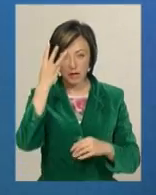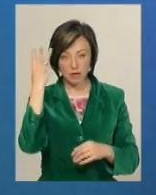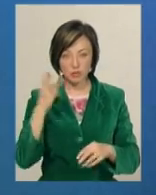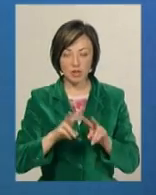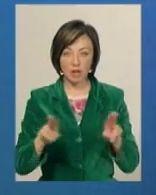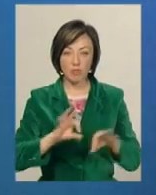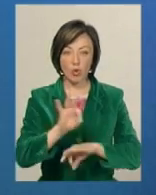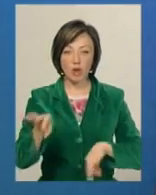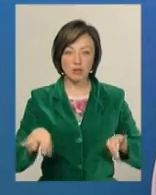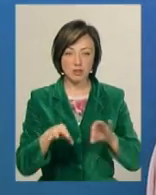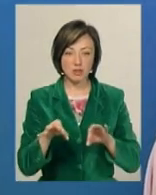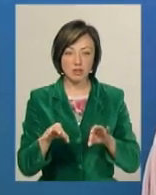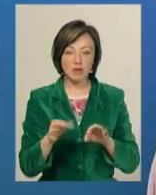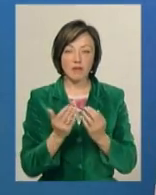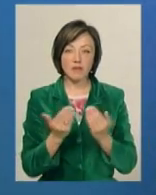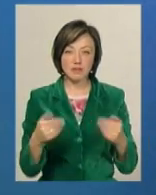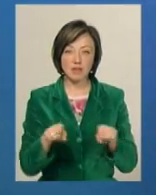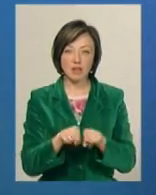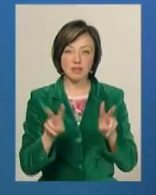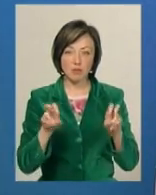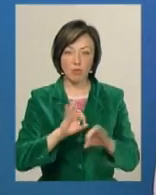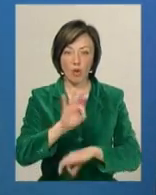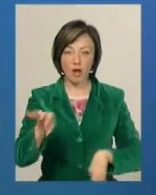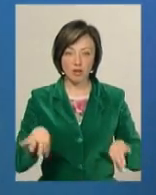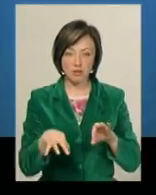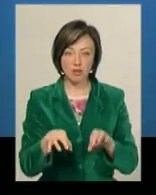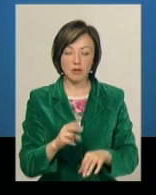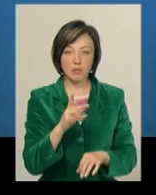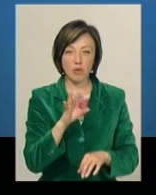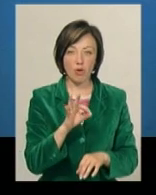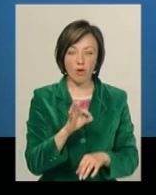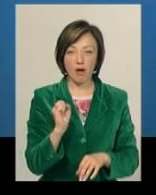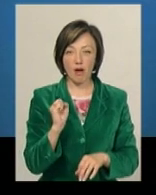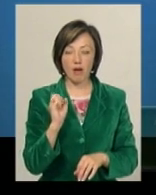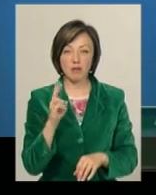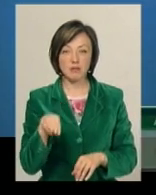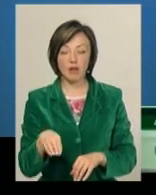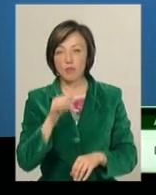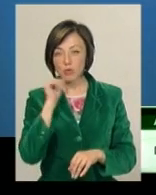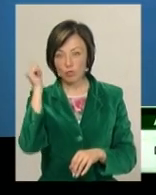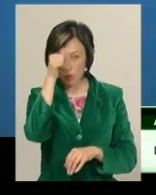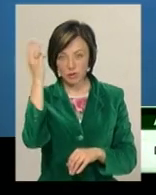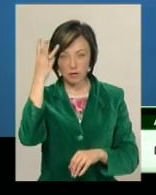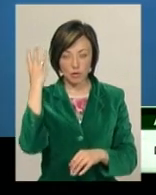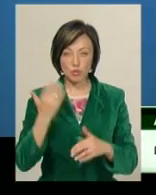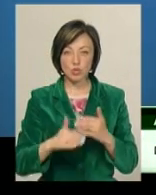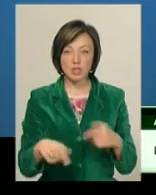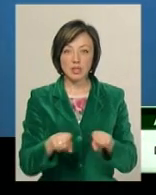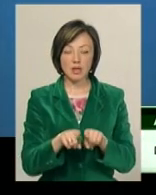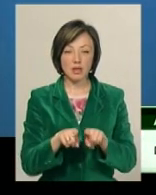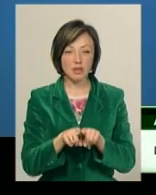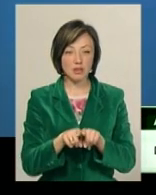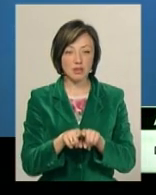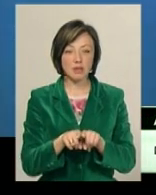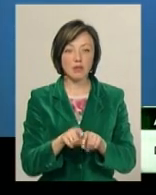як такий проєкт, власне, виставка так і називається, проєкт або проакт. Минулого року в Хмельницькому вже такий one-day